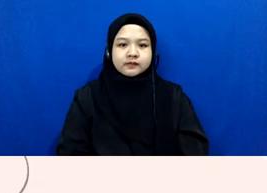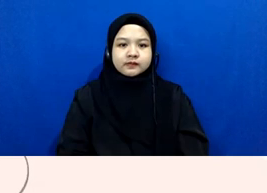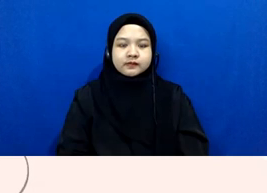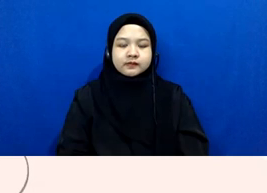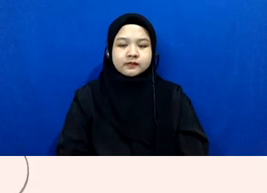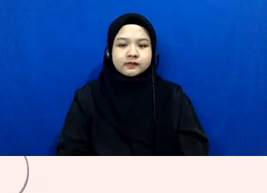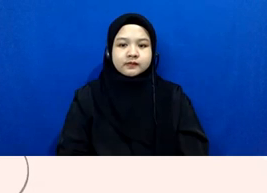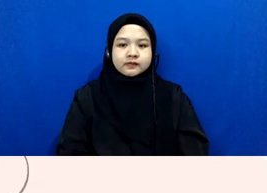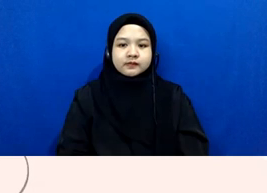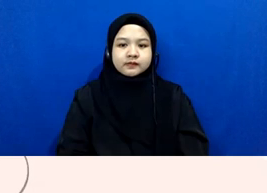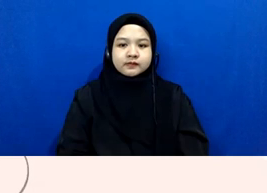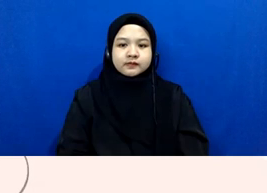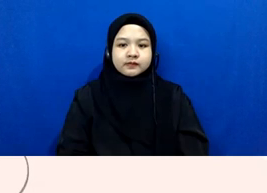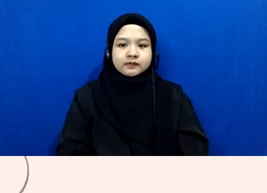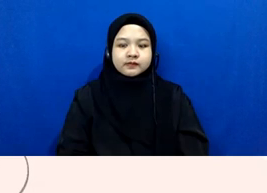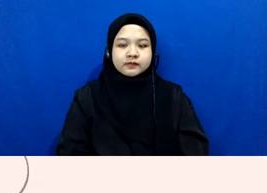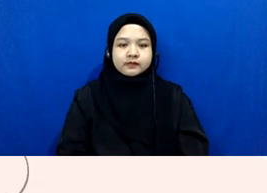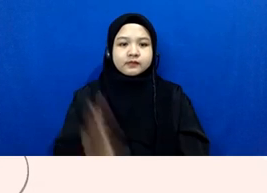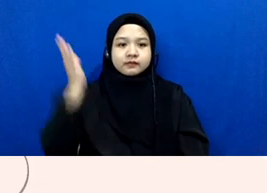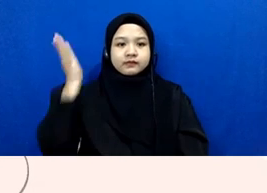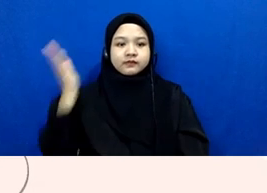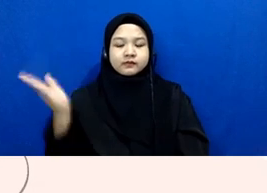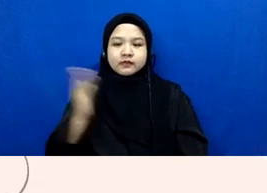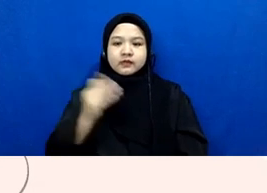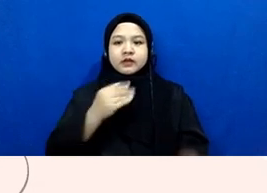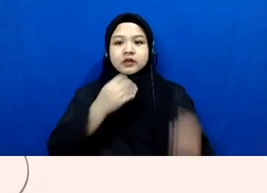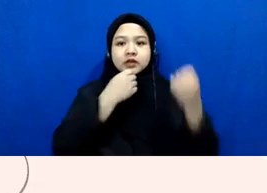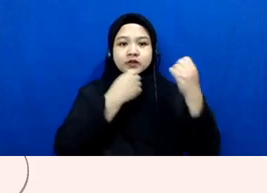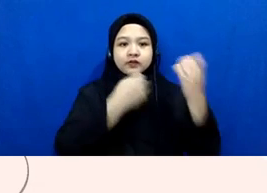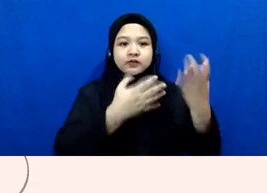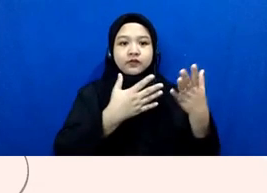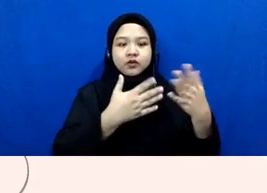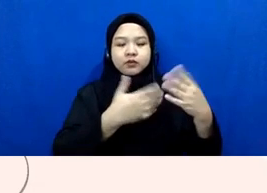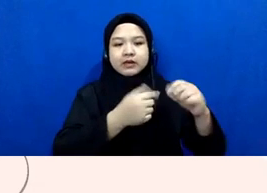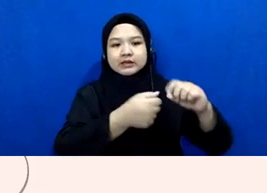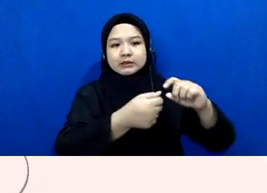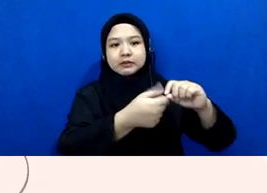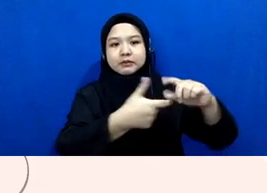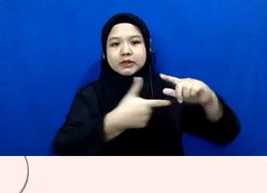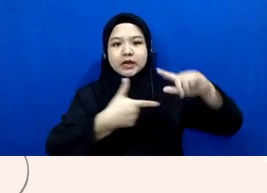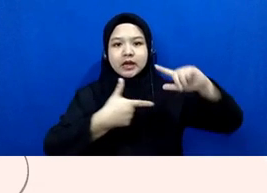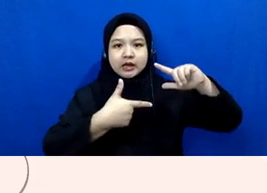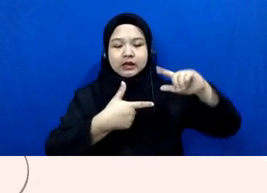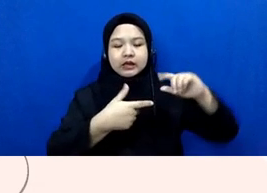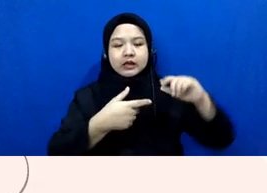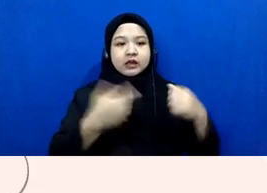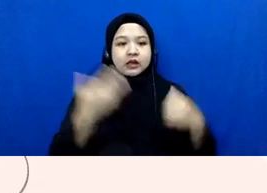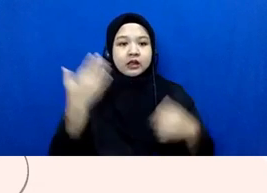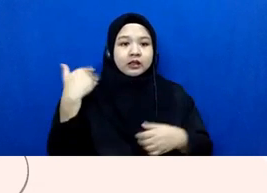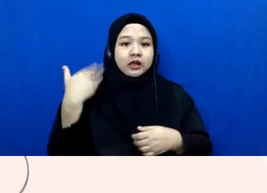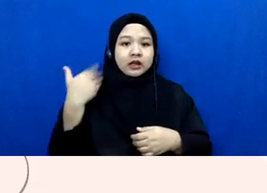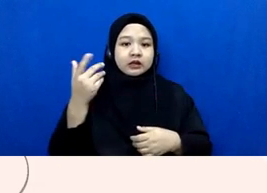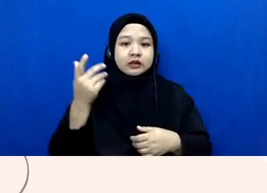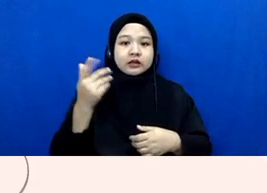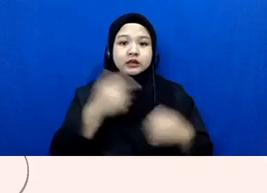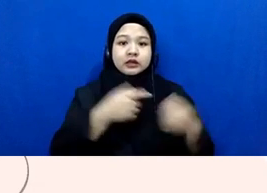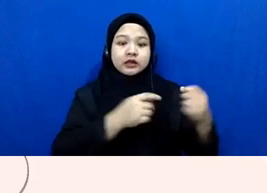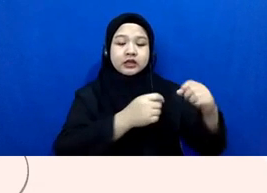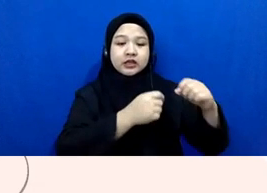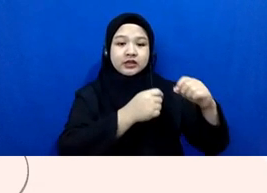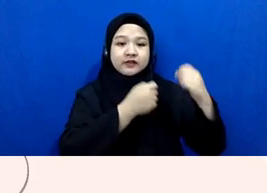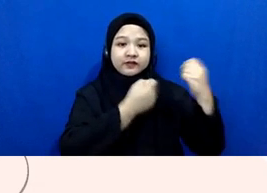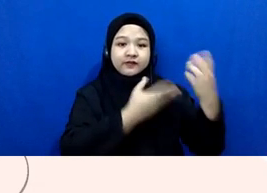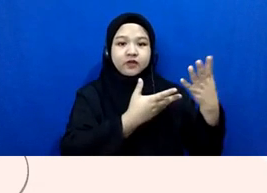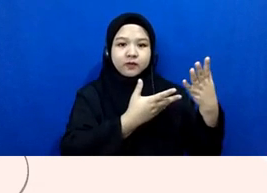nah ini kita udah mulai masuk ke informasi pembingkai tadi di bagian pertama itu adalah informasi-informasi yang